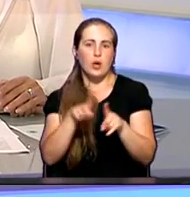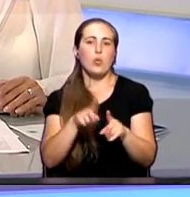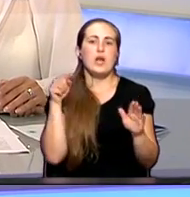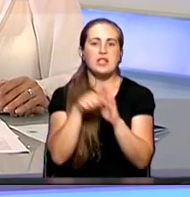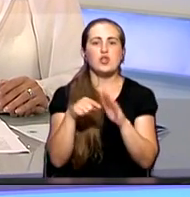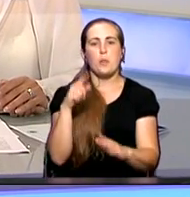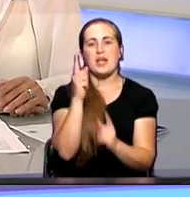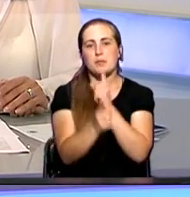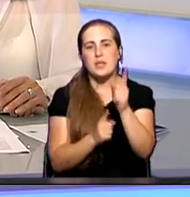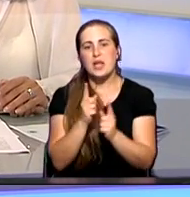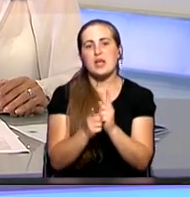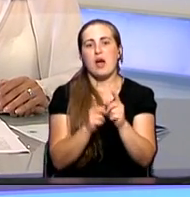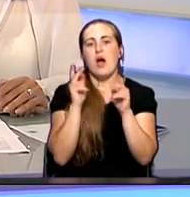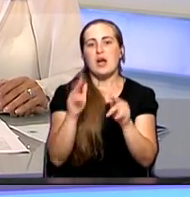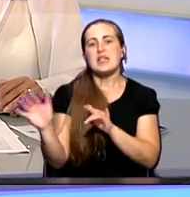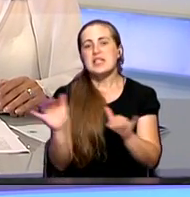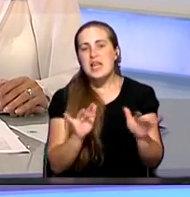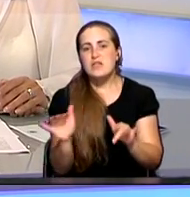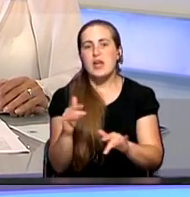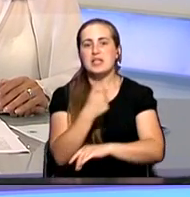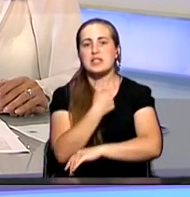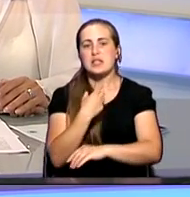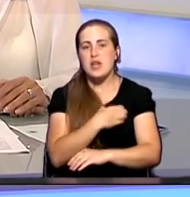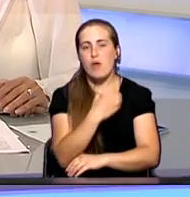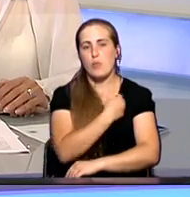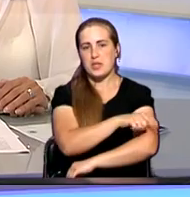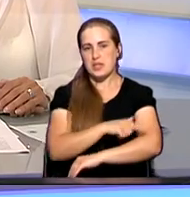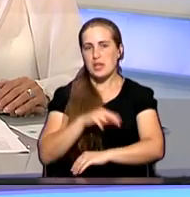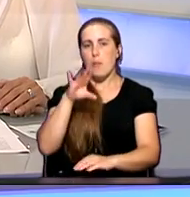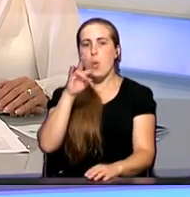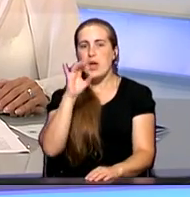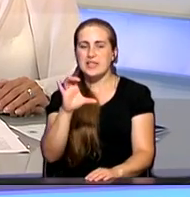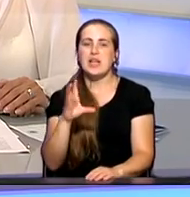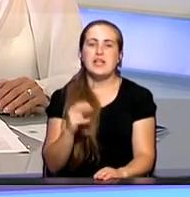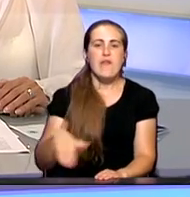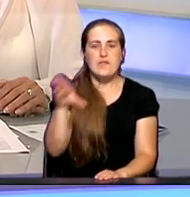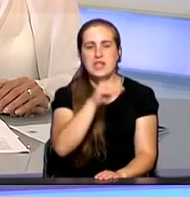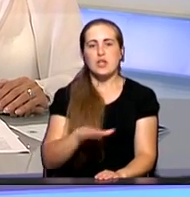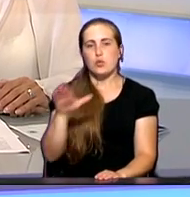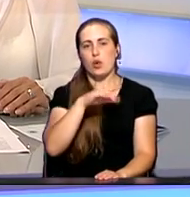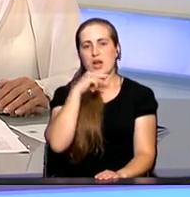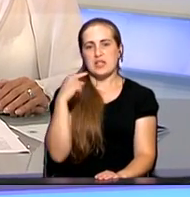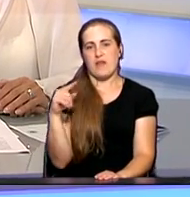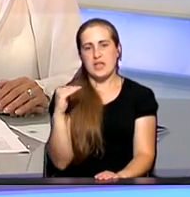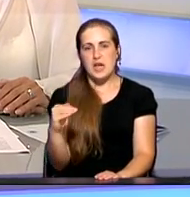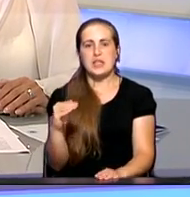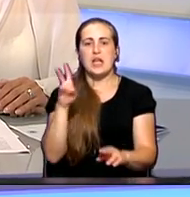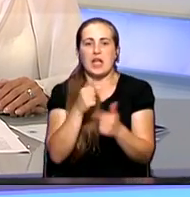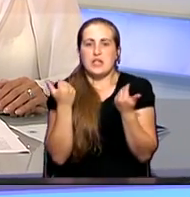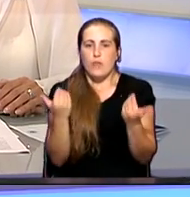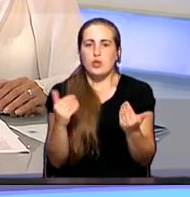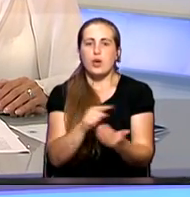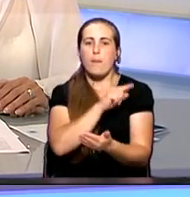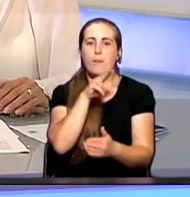изменение, как действие страховой медицинского полиса на всей территории Российской Федерации. То есть на сегодняшний момент полис